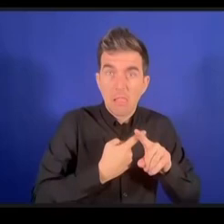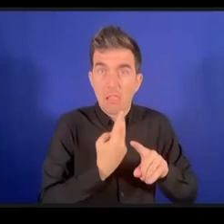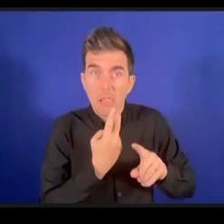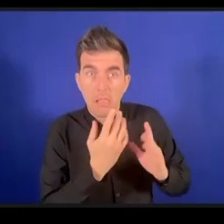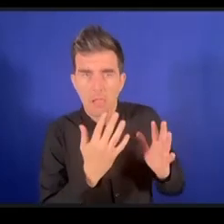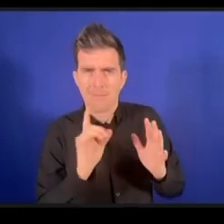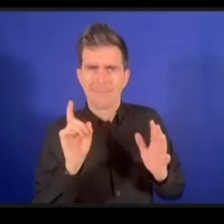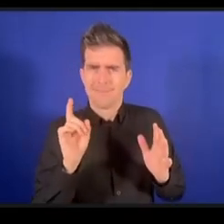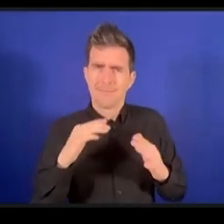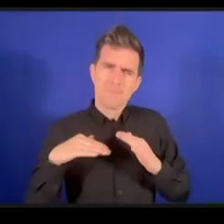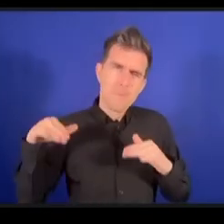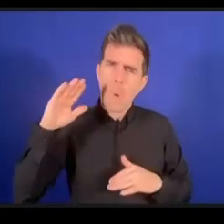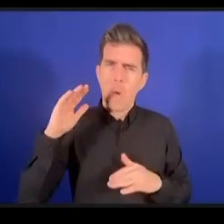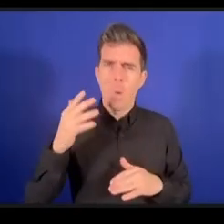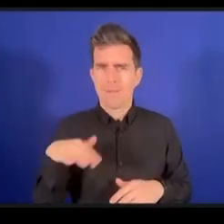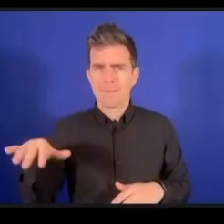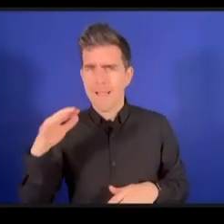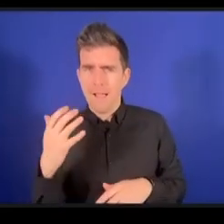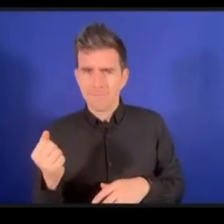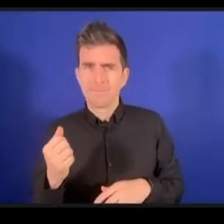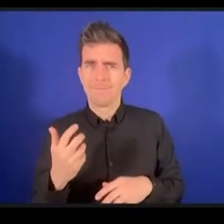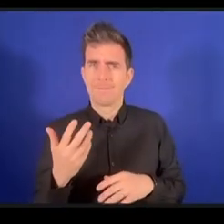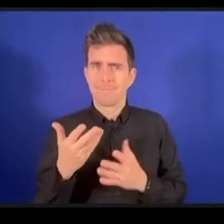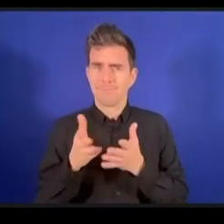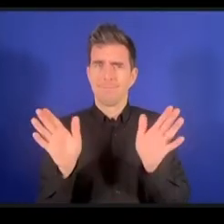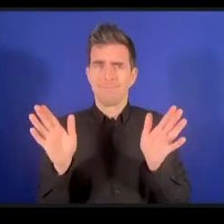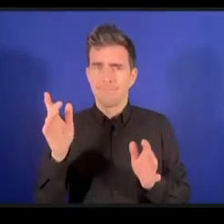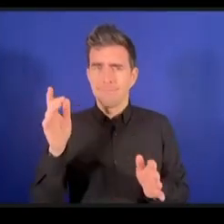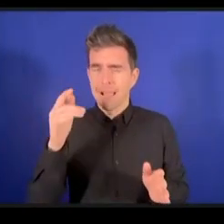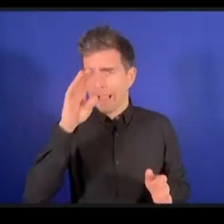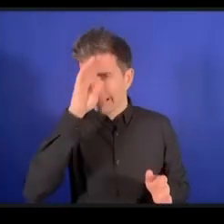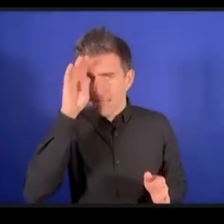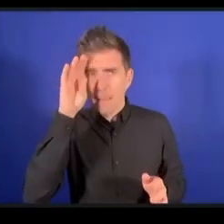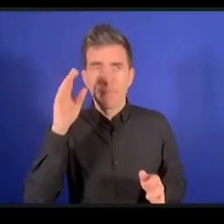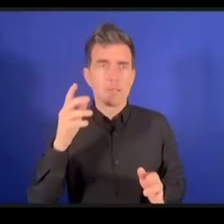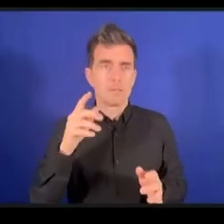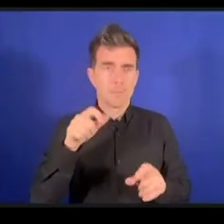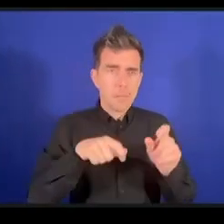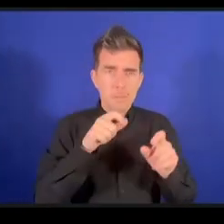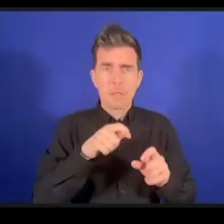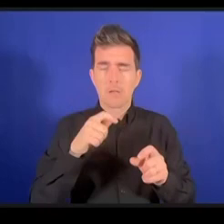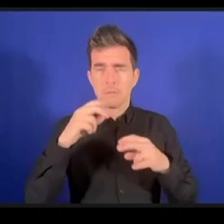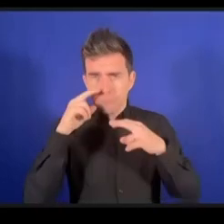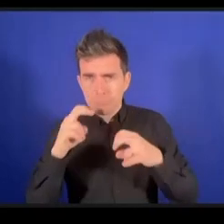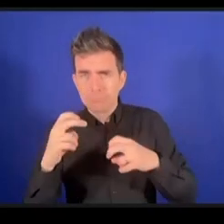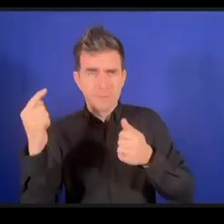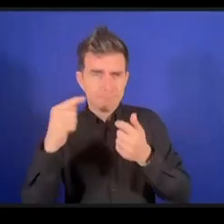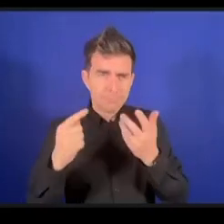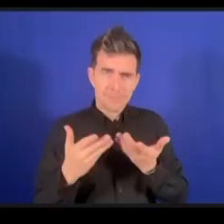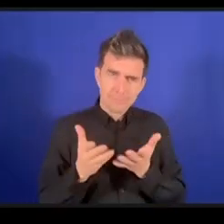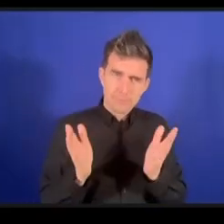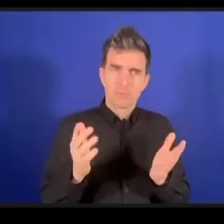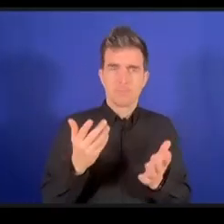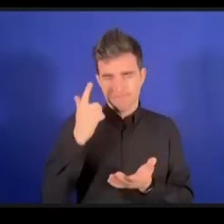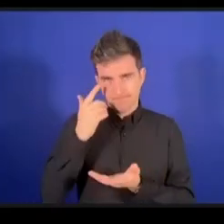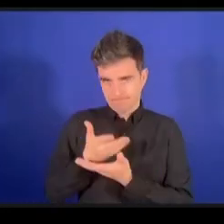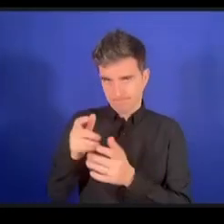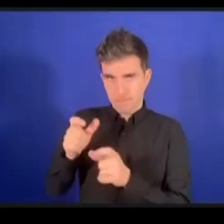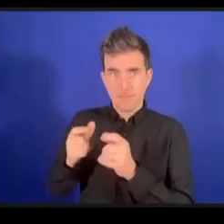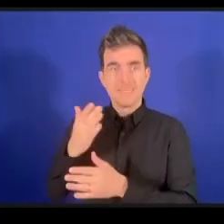يساعدون في عدد أو في تطوير البرمجيات